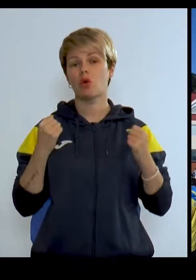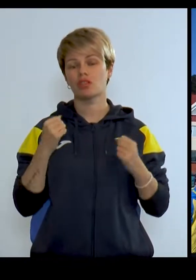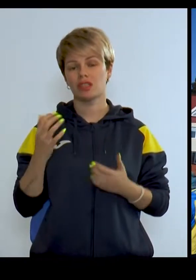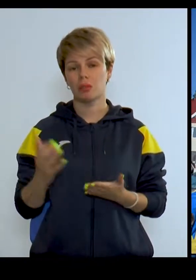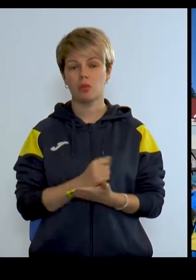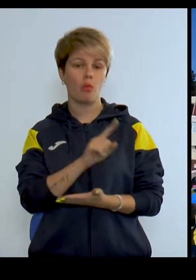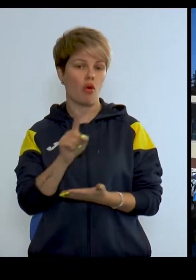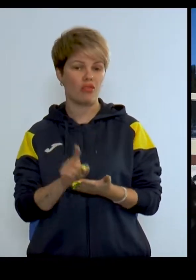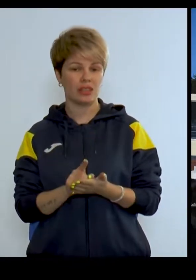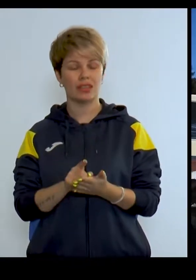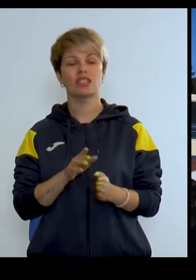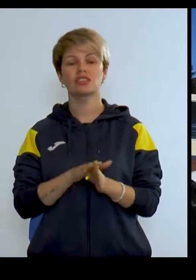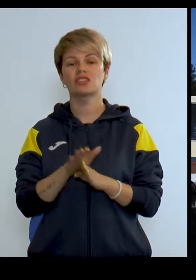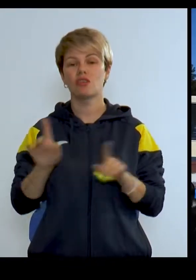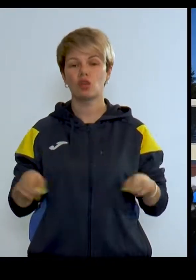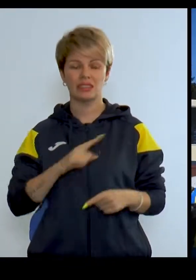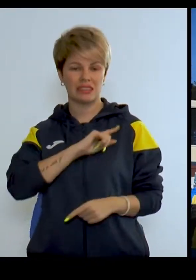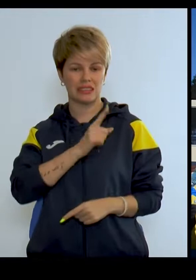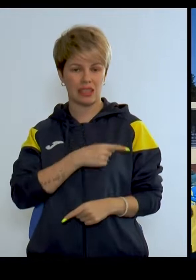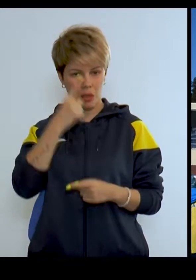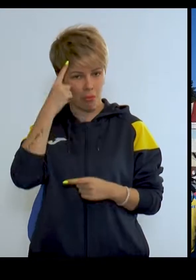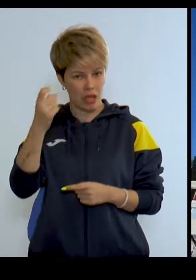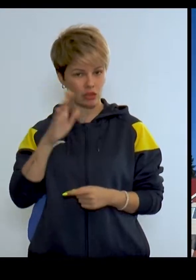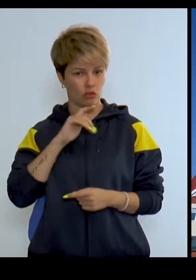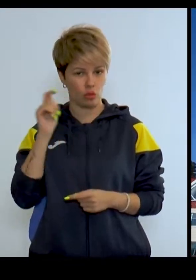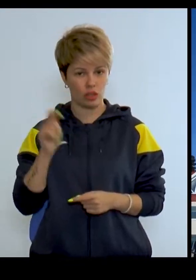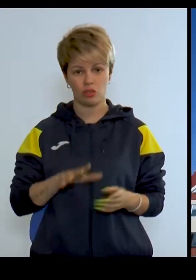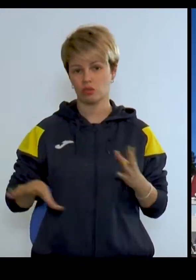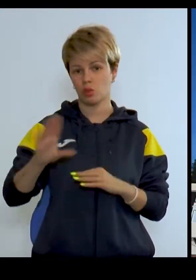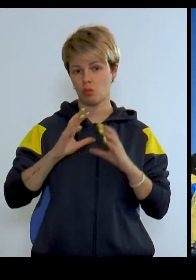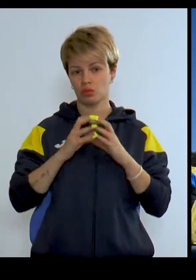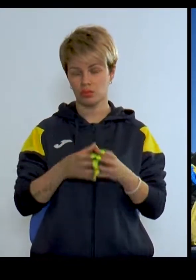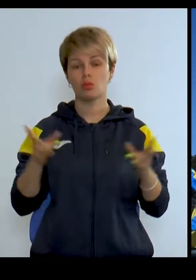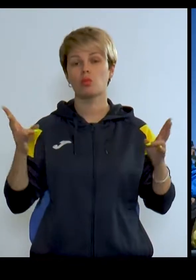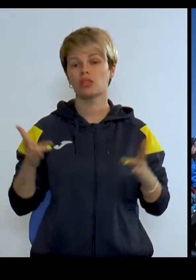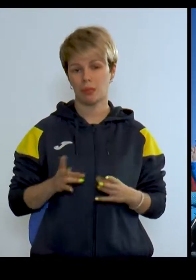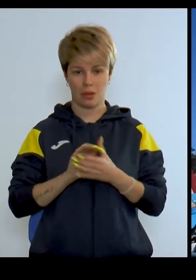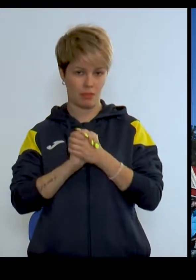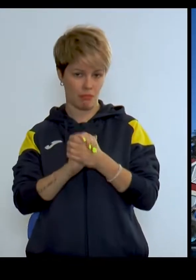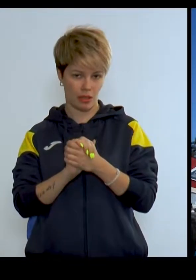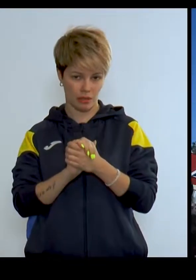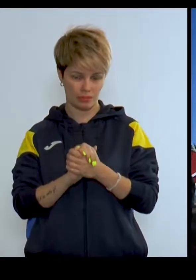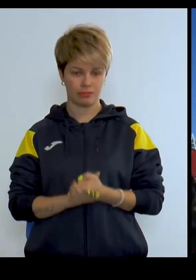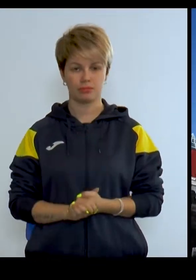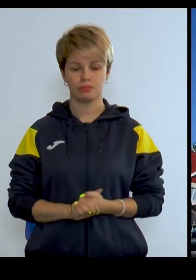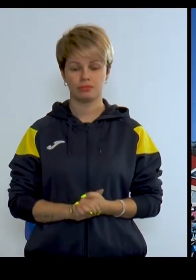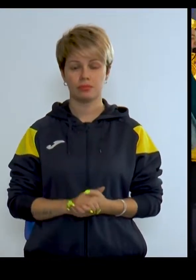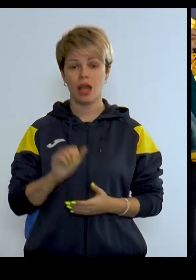спортивних перемог вона повинна створити сильний меседж Україні і всьому світові потрібен мир